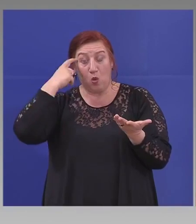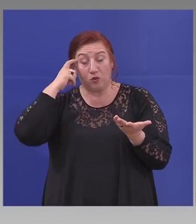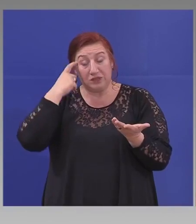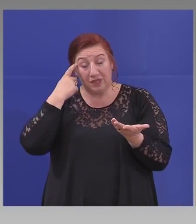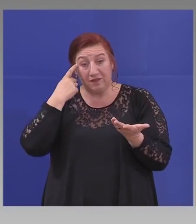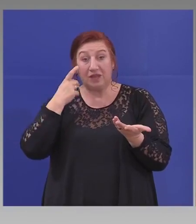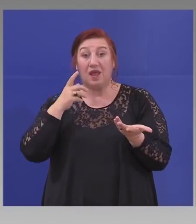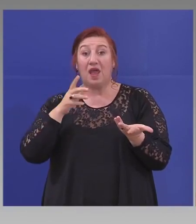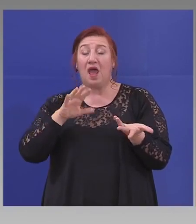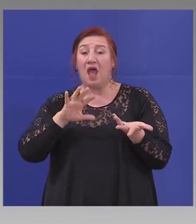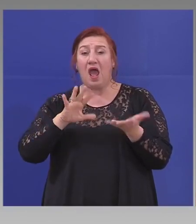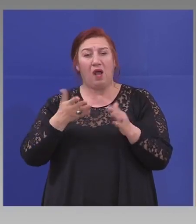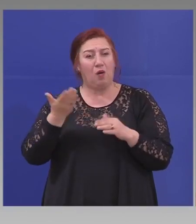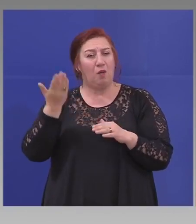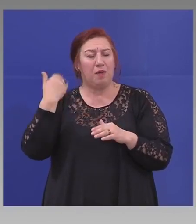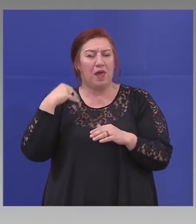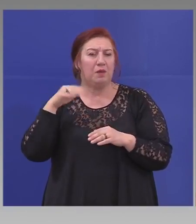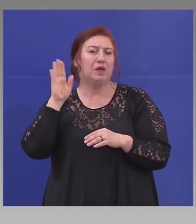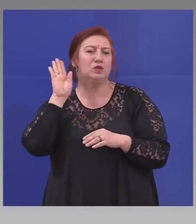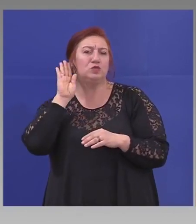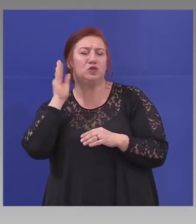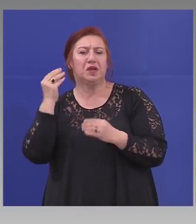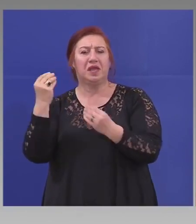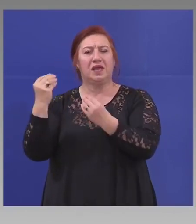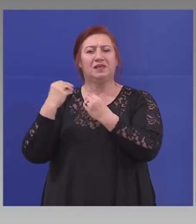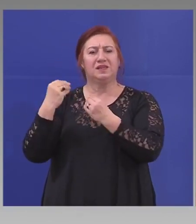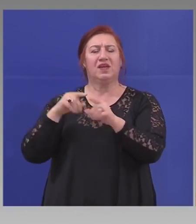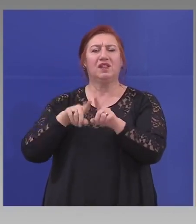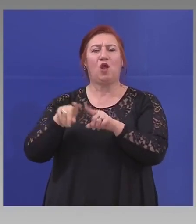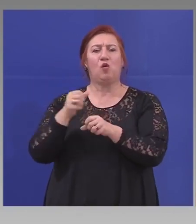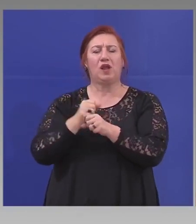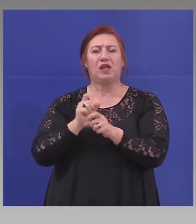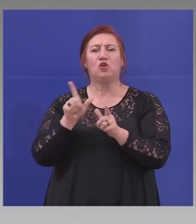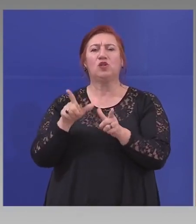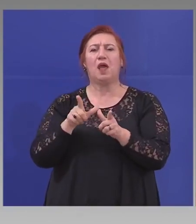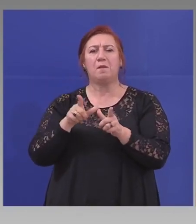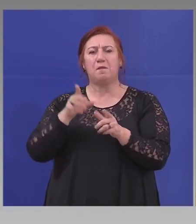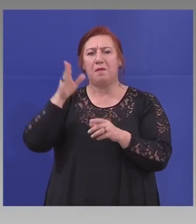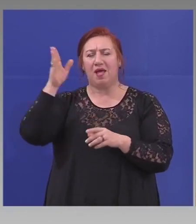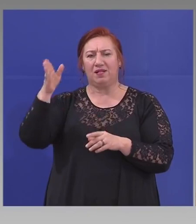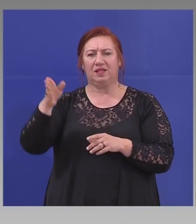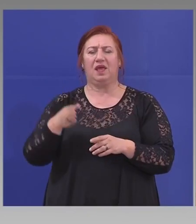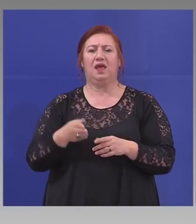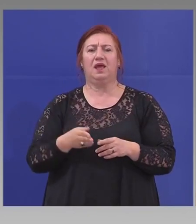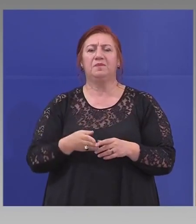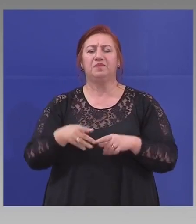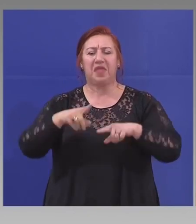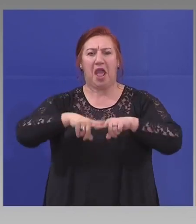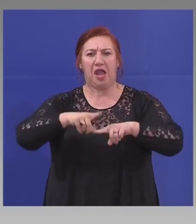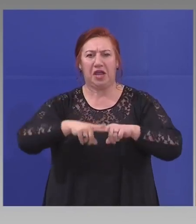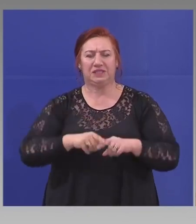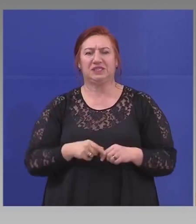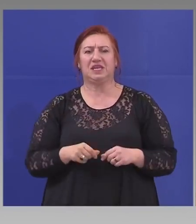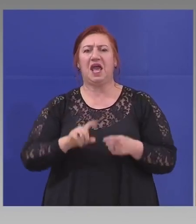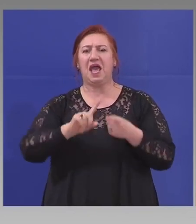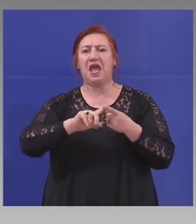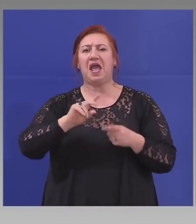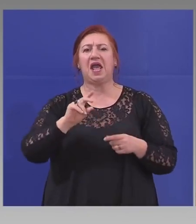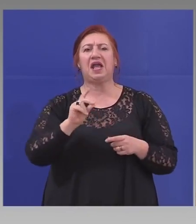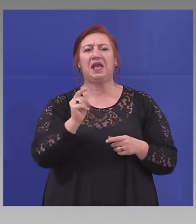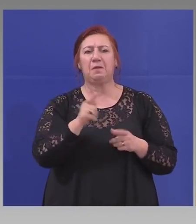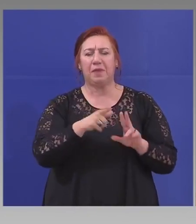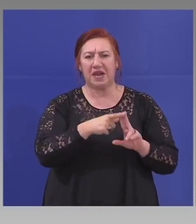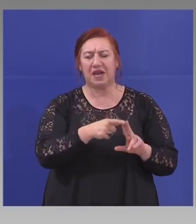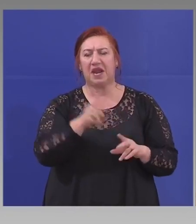бяха слушали съвета колегите от Малта, Гърция, Кипър, Италия, където